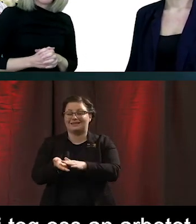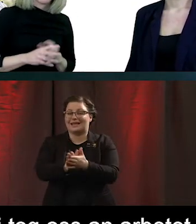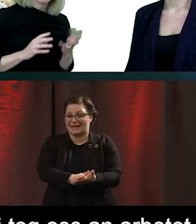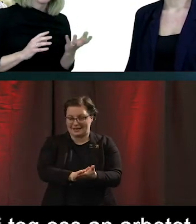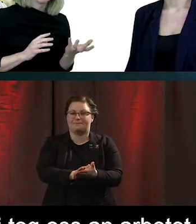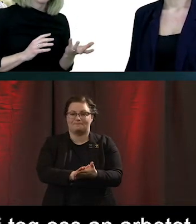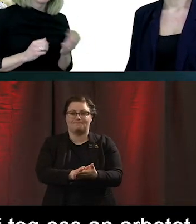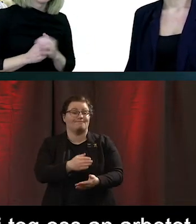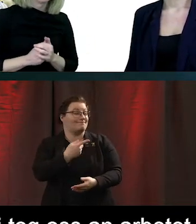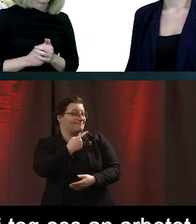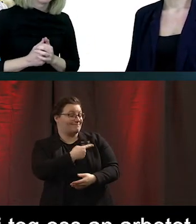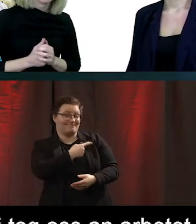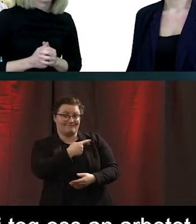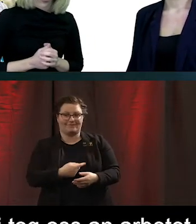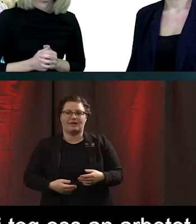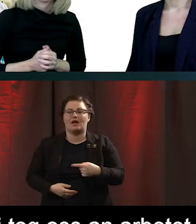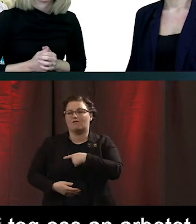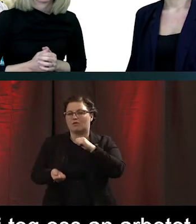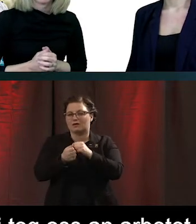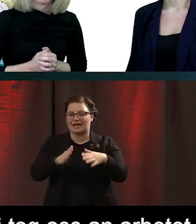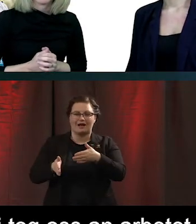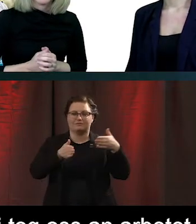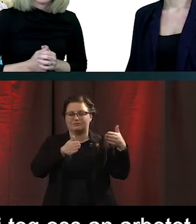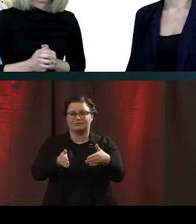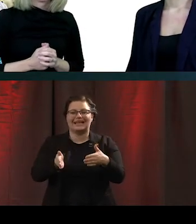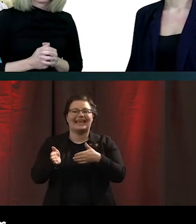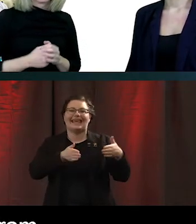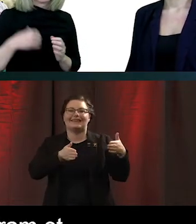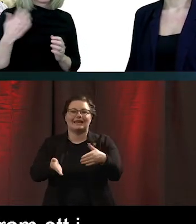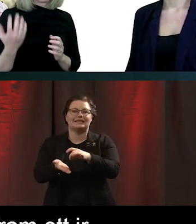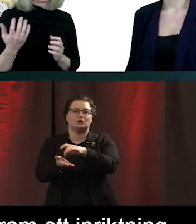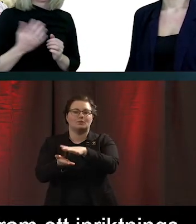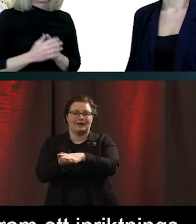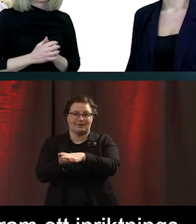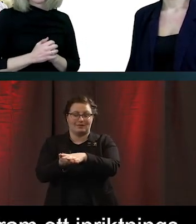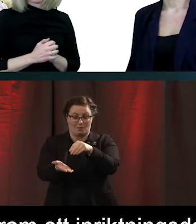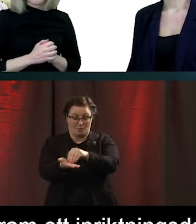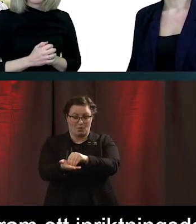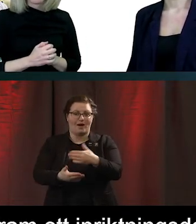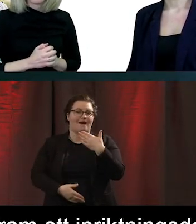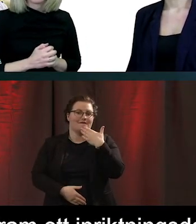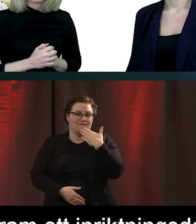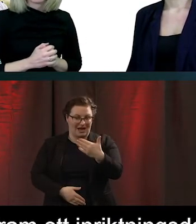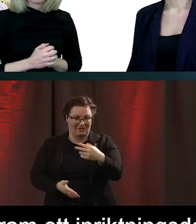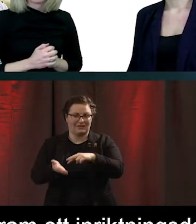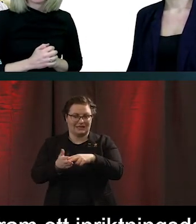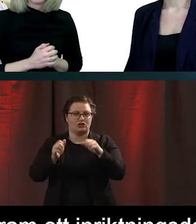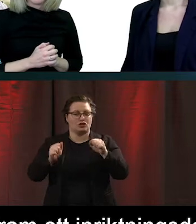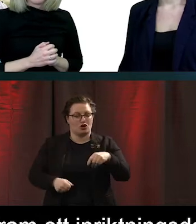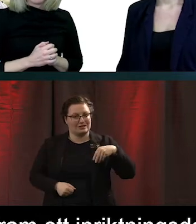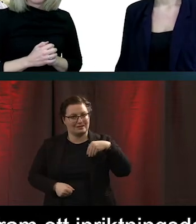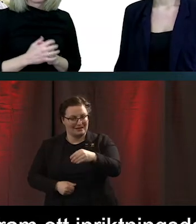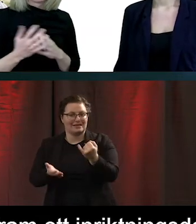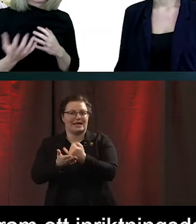våra politiker har tagit fram ett inriktningsdokument där man säger att välfärdsteknik ska vi satsa på i vår verksamhet.